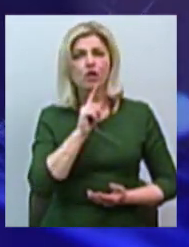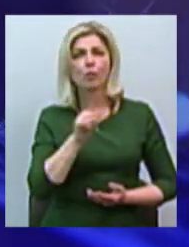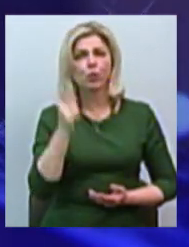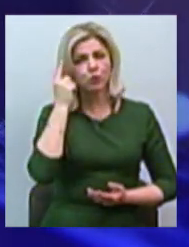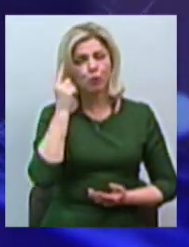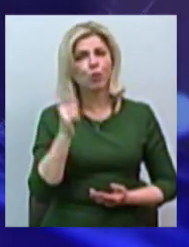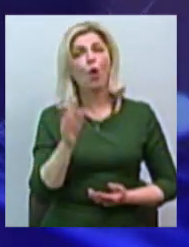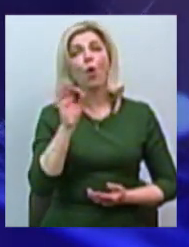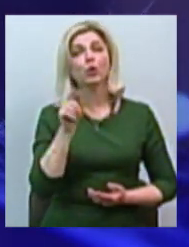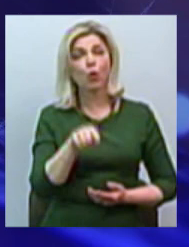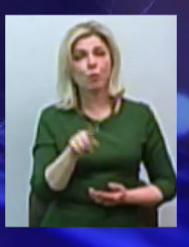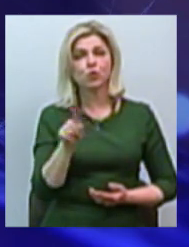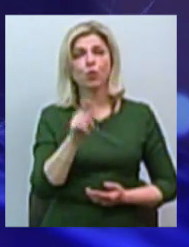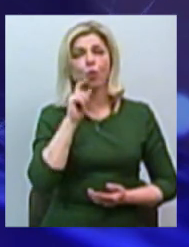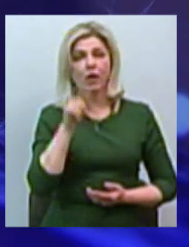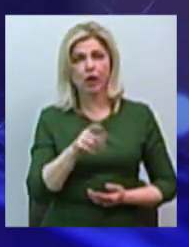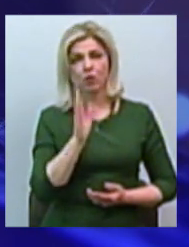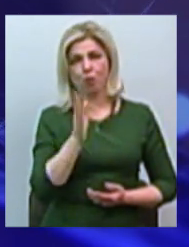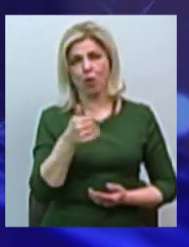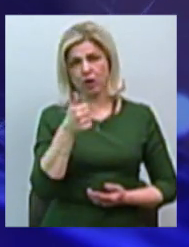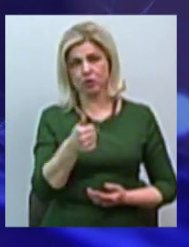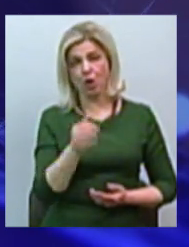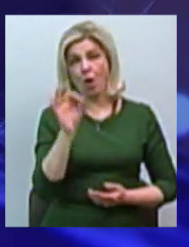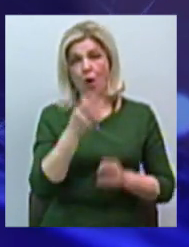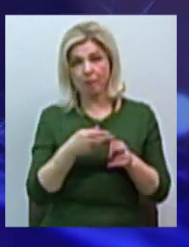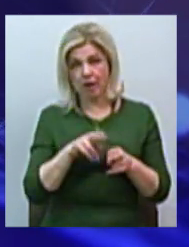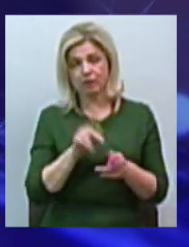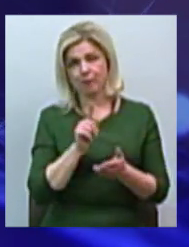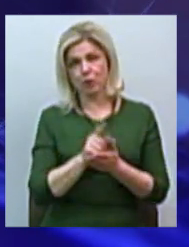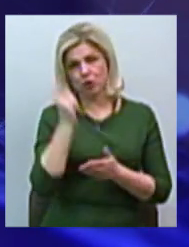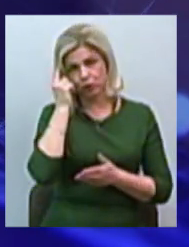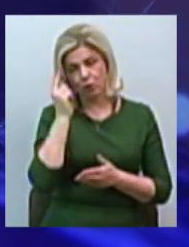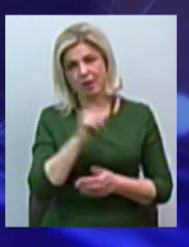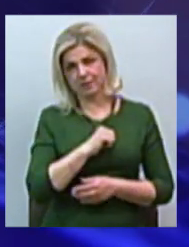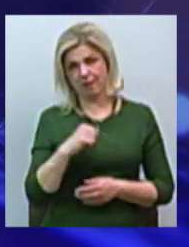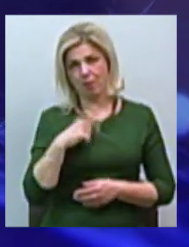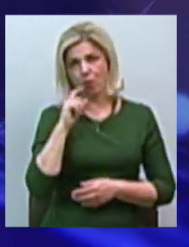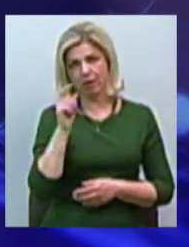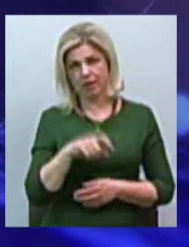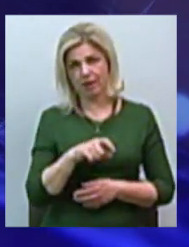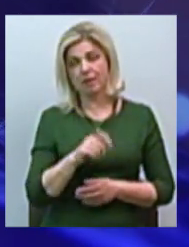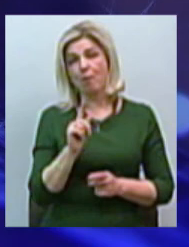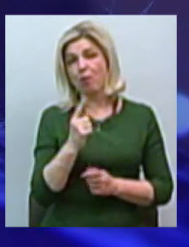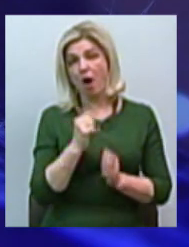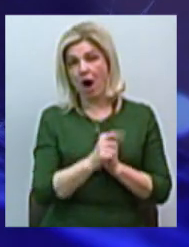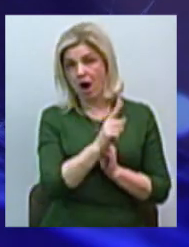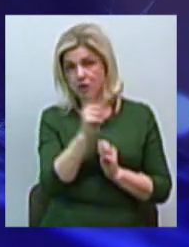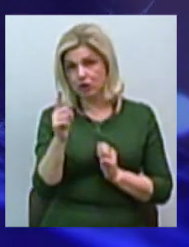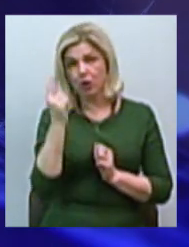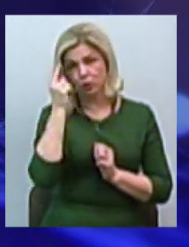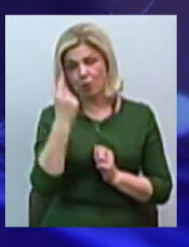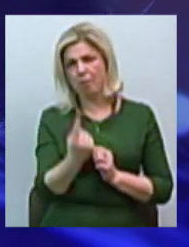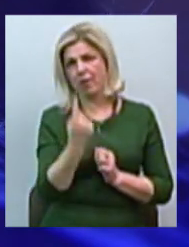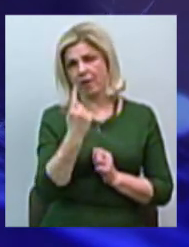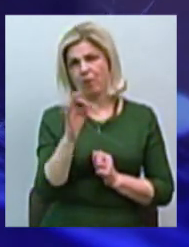в Україні було добре, об цьому дозна думати тільки сама Україна, тому що, всі вони думають о себе, в першу чергу, це